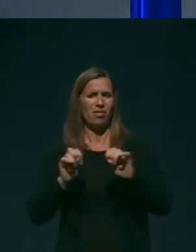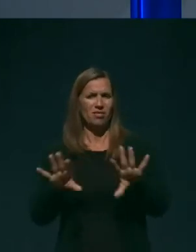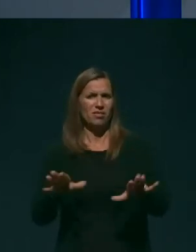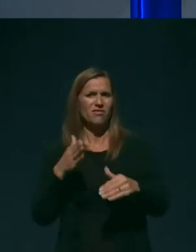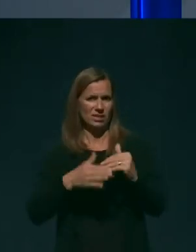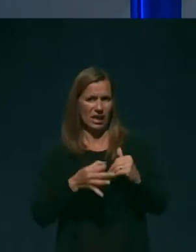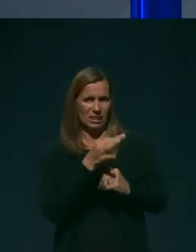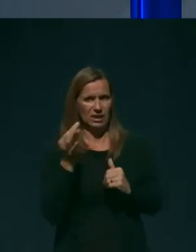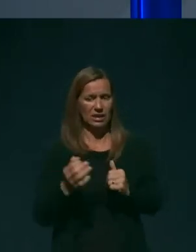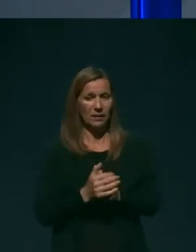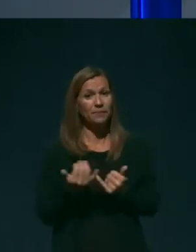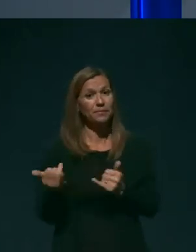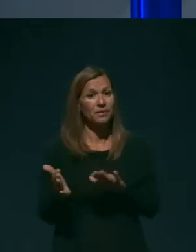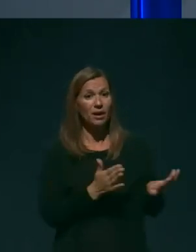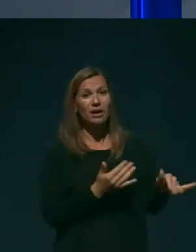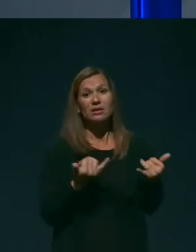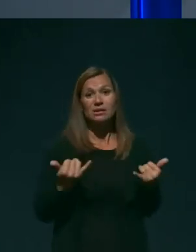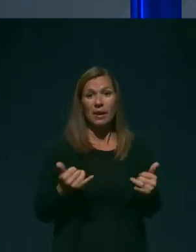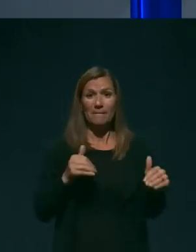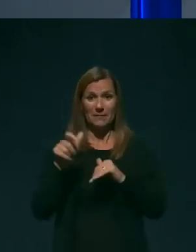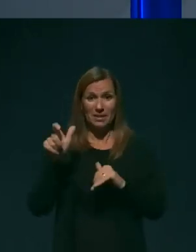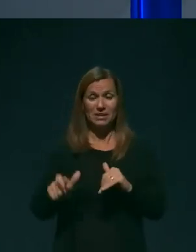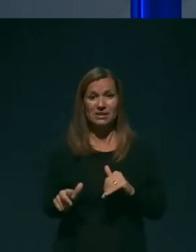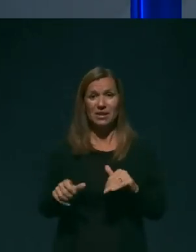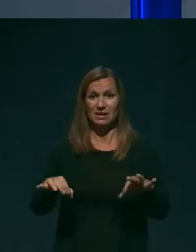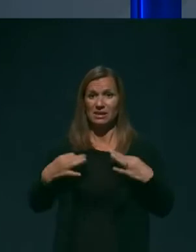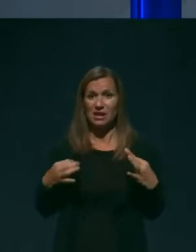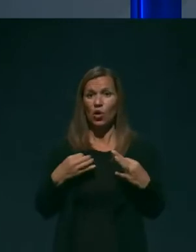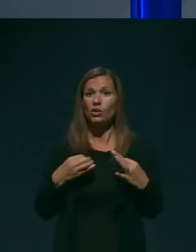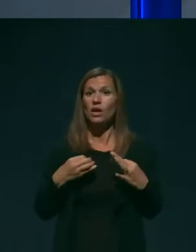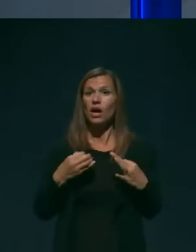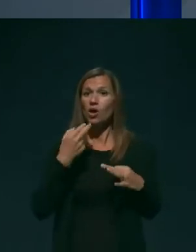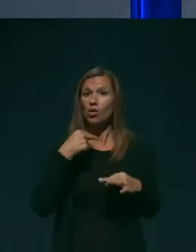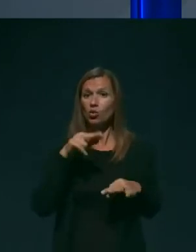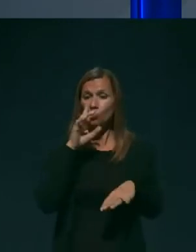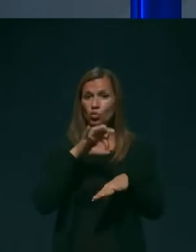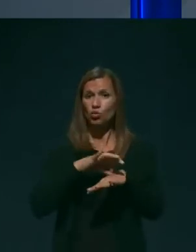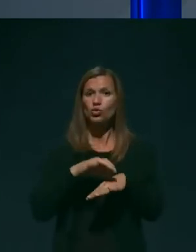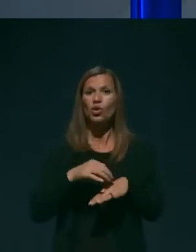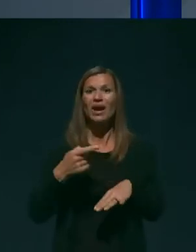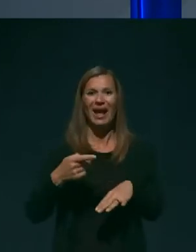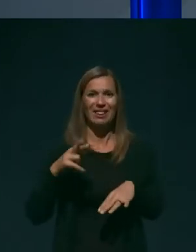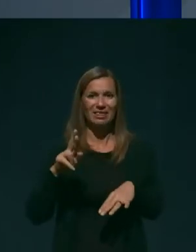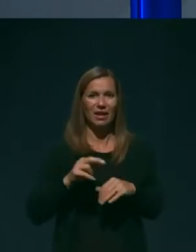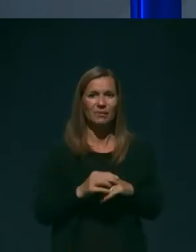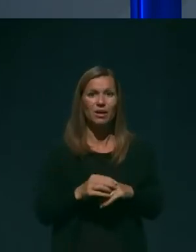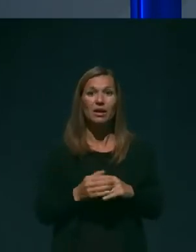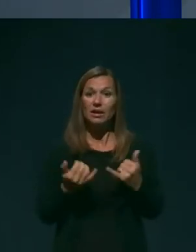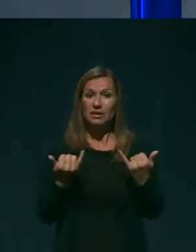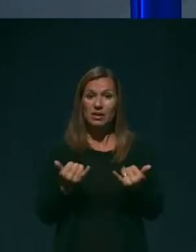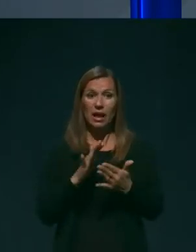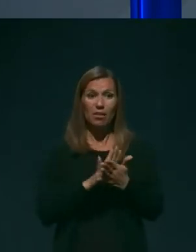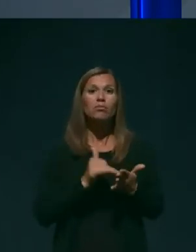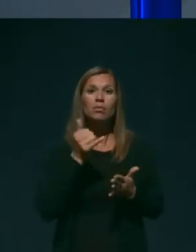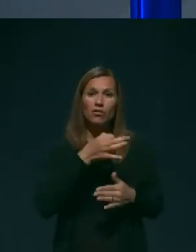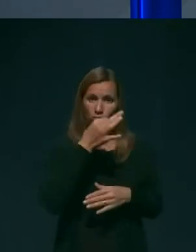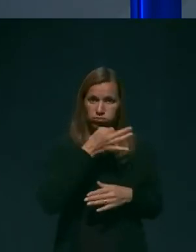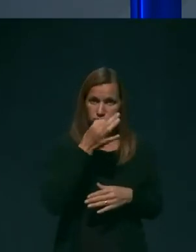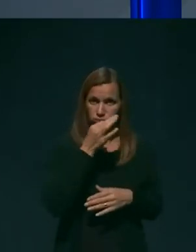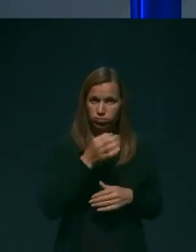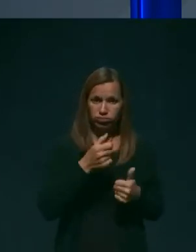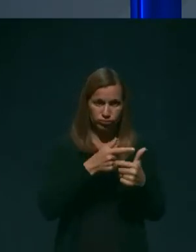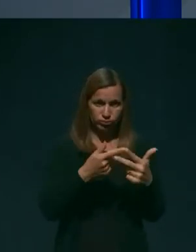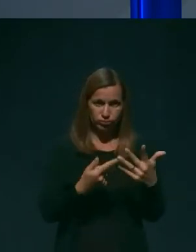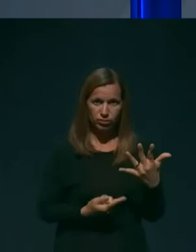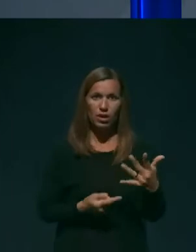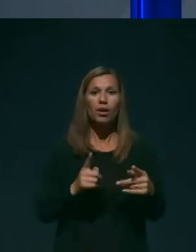predaja ministru za zdravje, minister Gantar, prosim, najprej bodo nastopili vsi naši gostje, potem pa boste